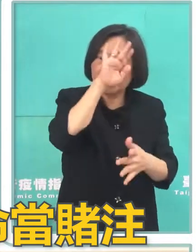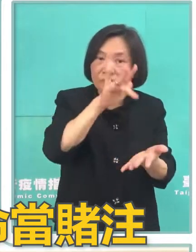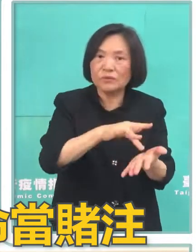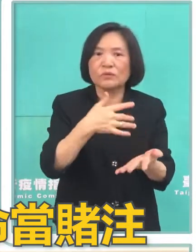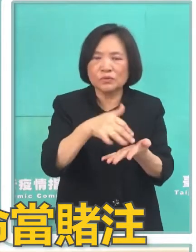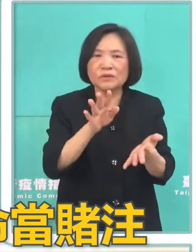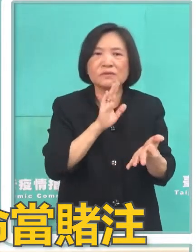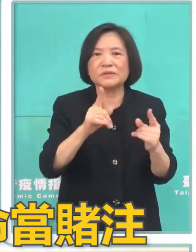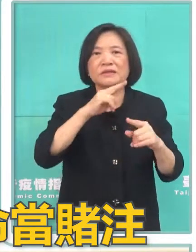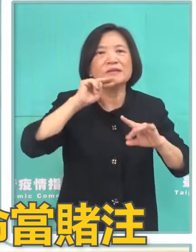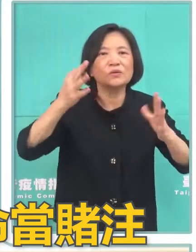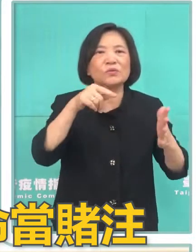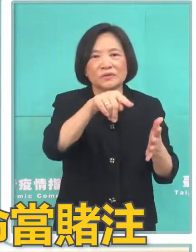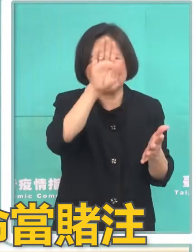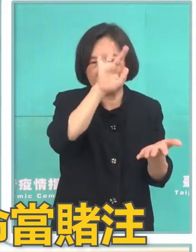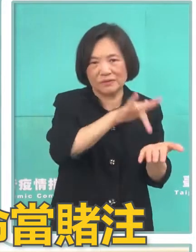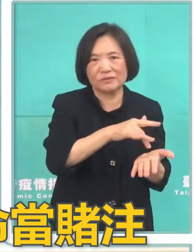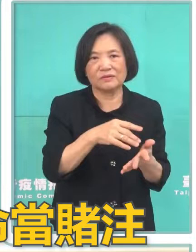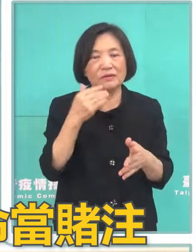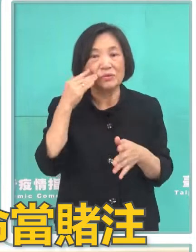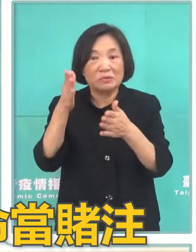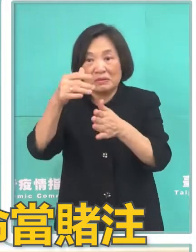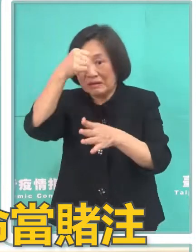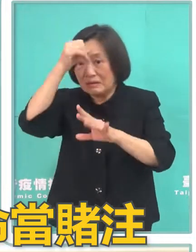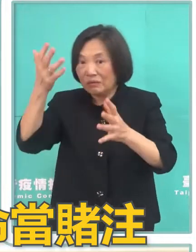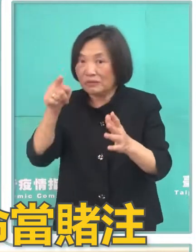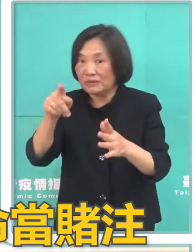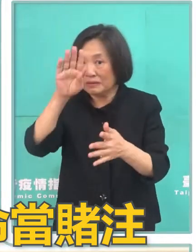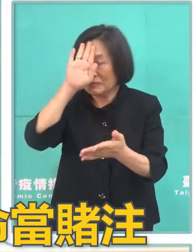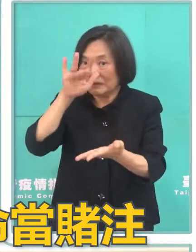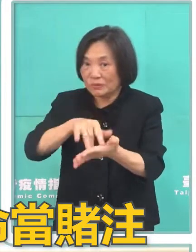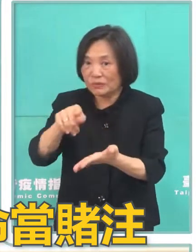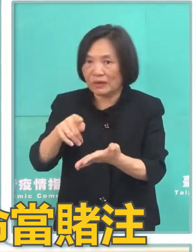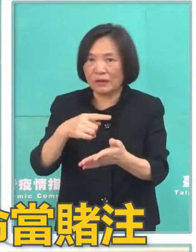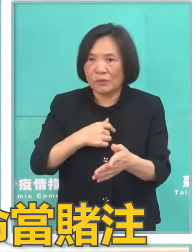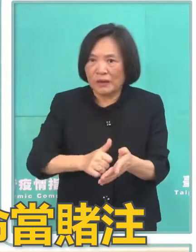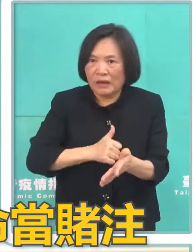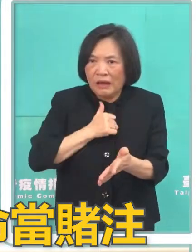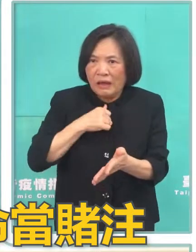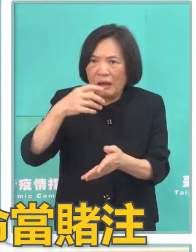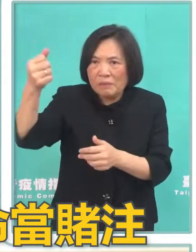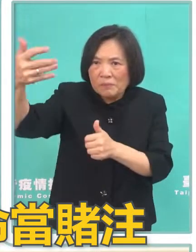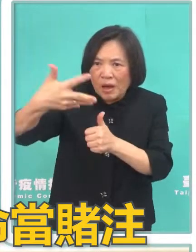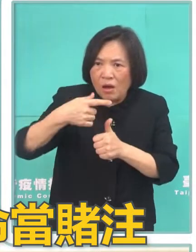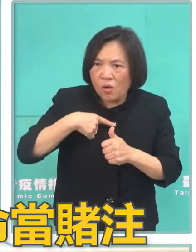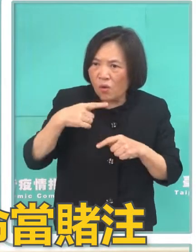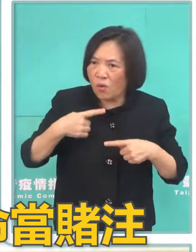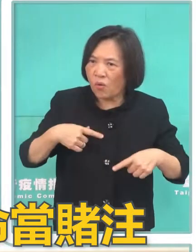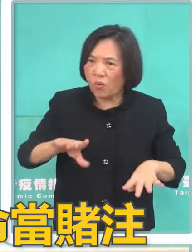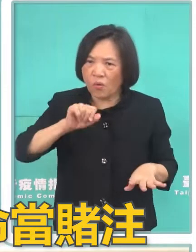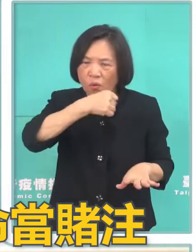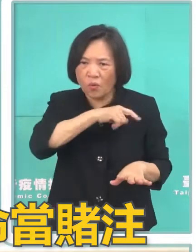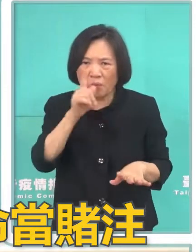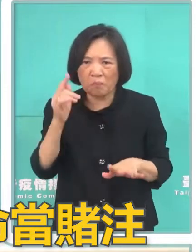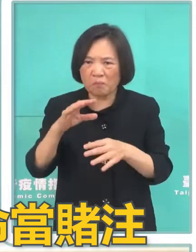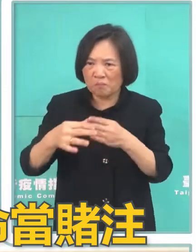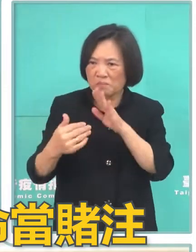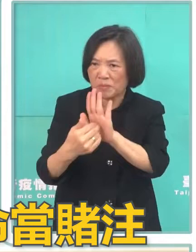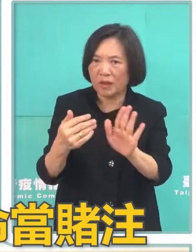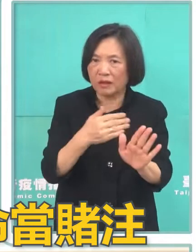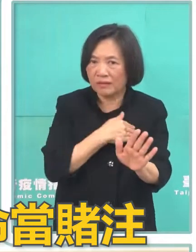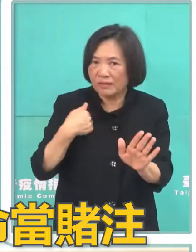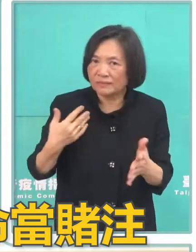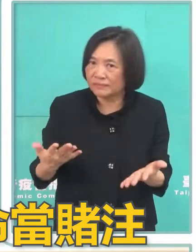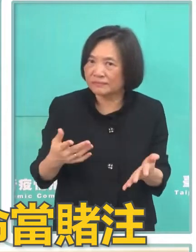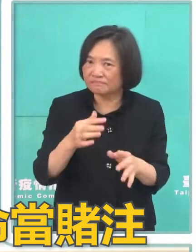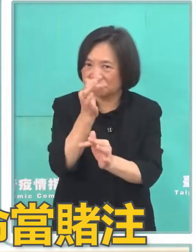誠實的講對Lelda病毒我們還沒有真正的測試過台灣的防疫系統到底